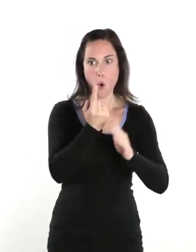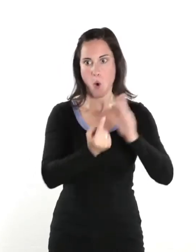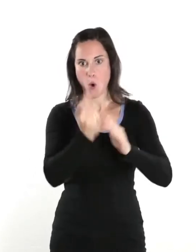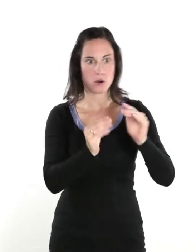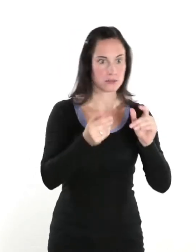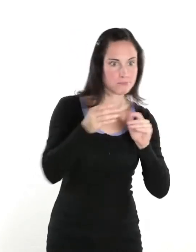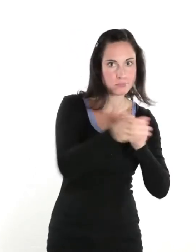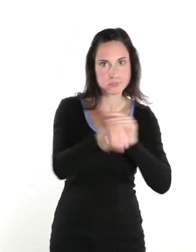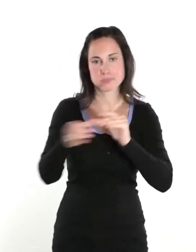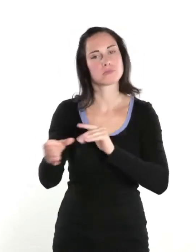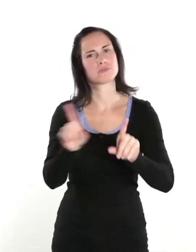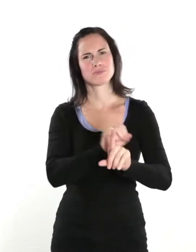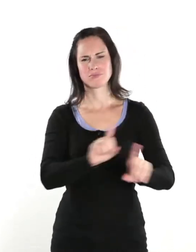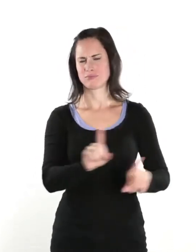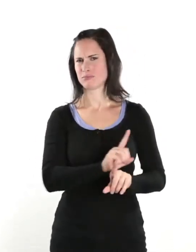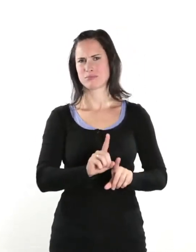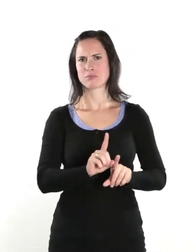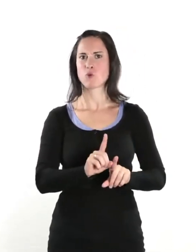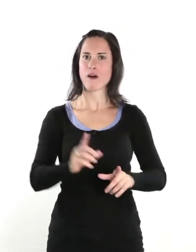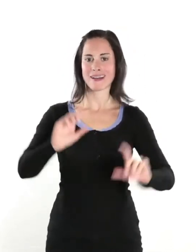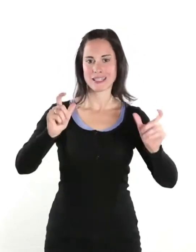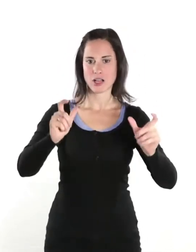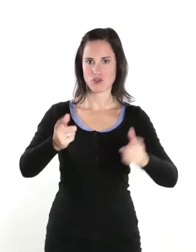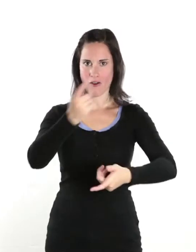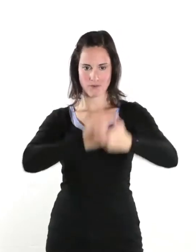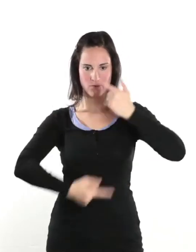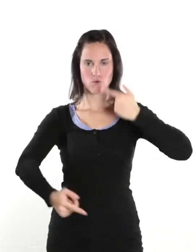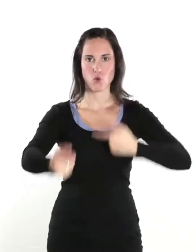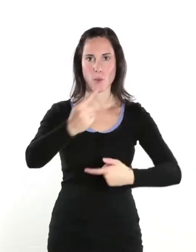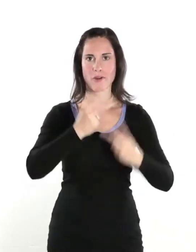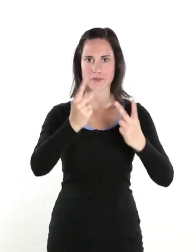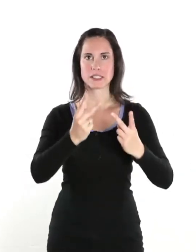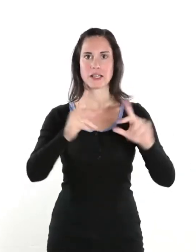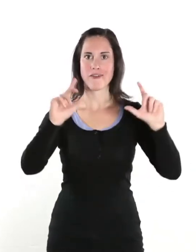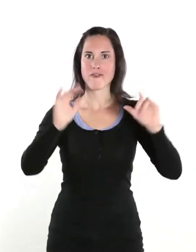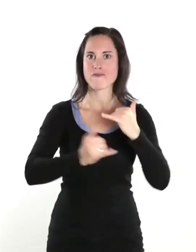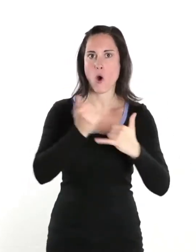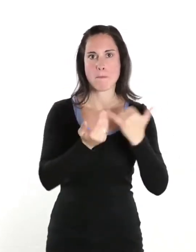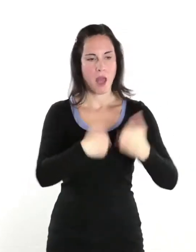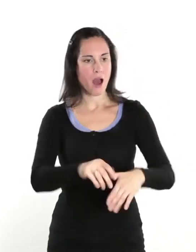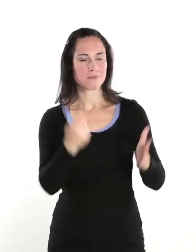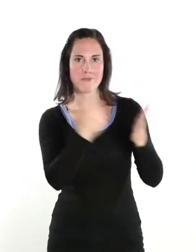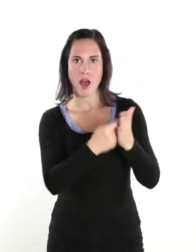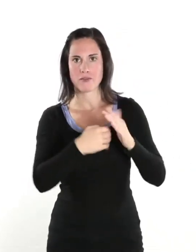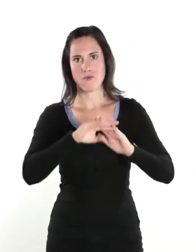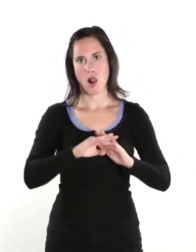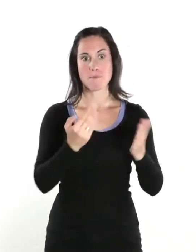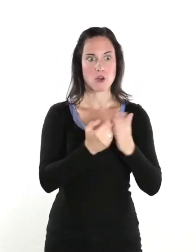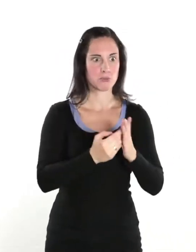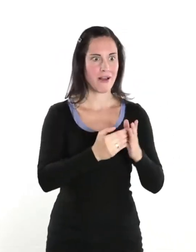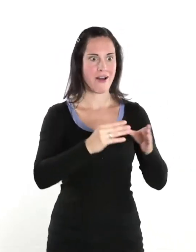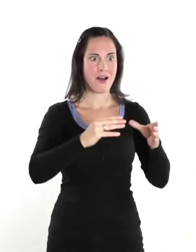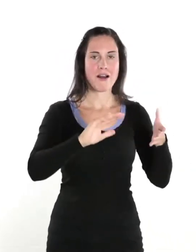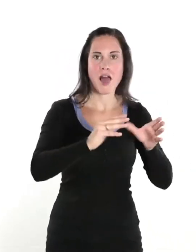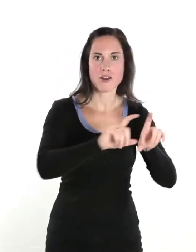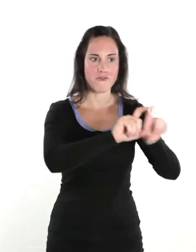Quoten geht, die überall Eingang finden sollen, sondern dass es um Zeichen in der Gesellschaft geht. Es geht nicht darum, dass man